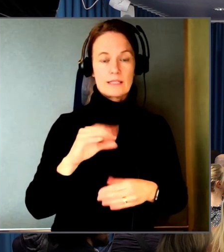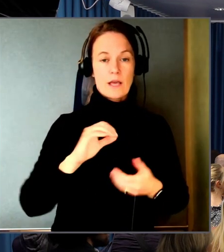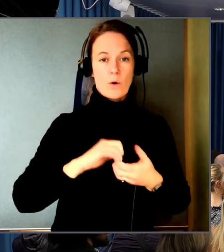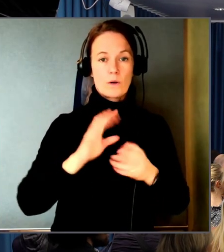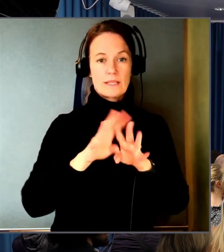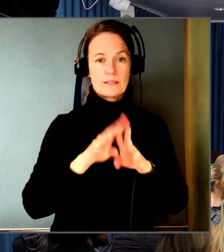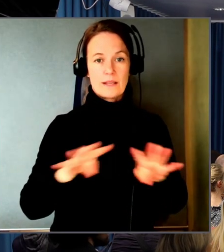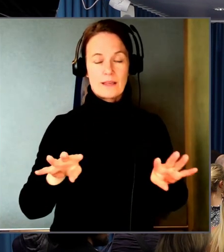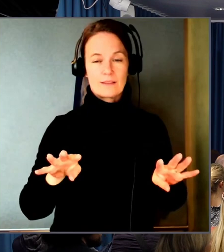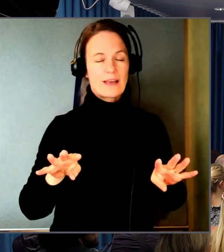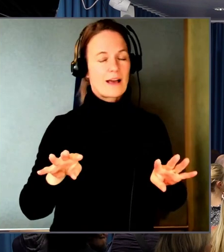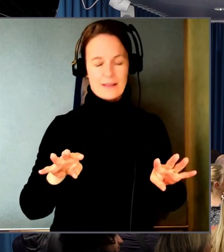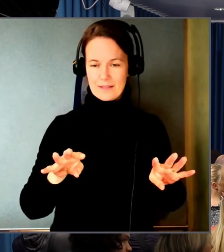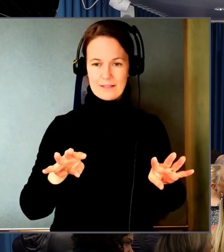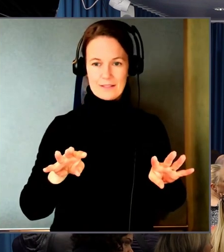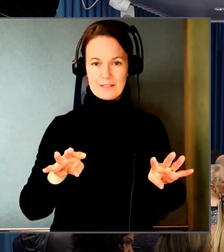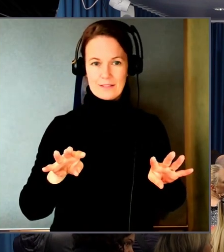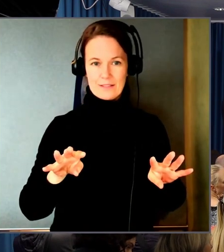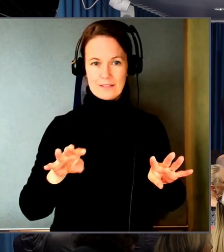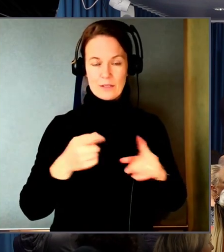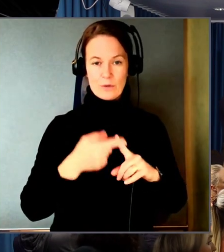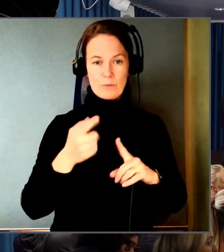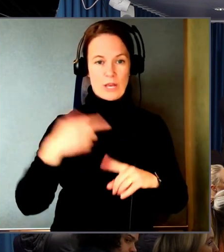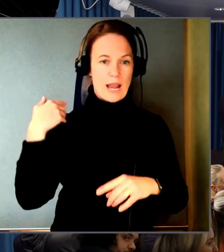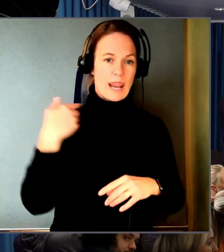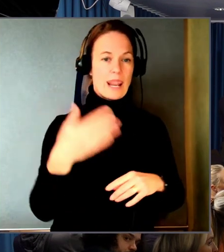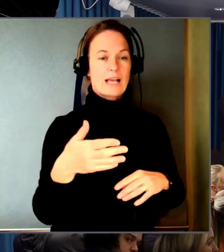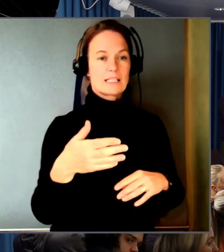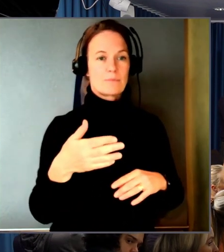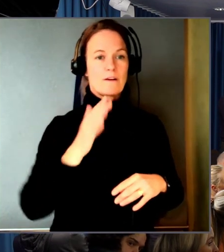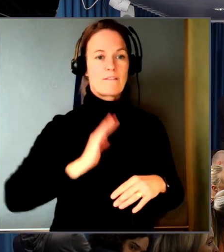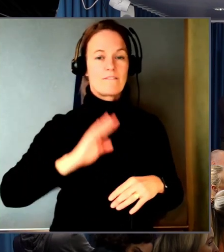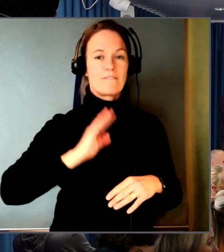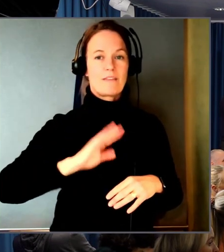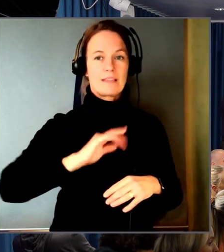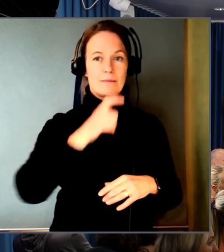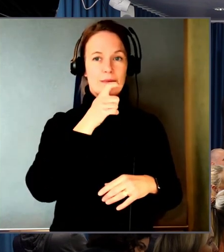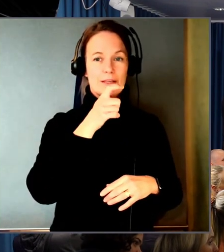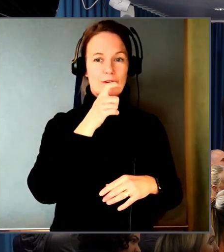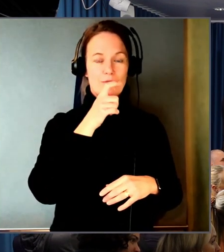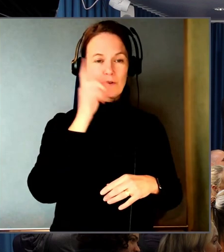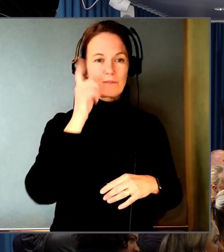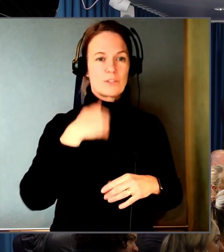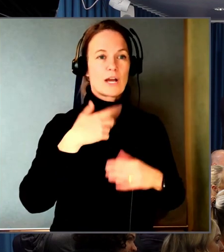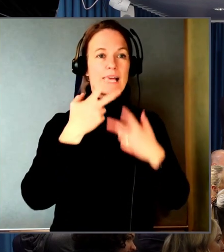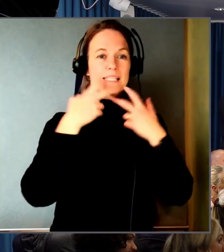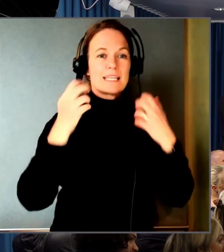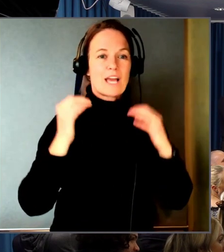Jag vill ha en fråga längst bak. Vänta på mikrofonen snälla. Jag kan skika upp.